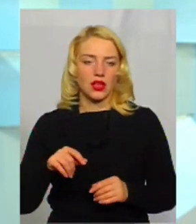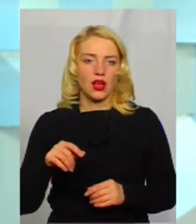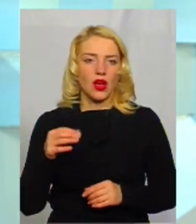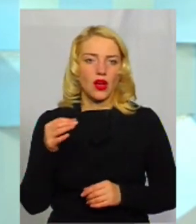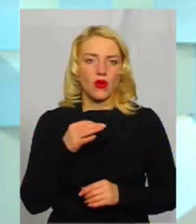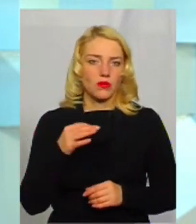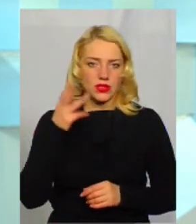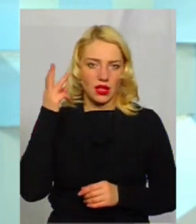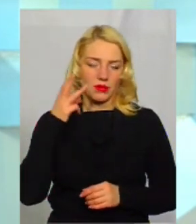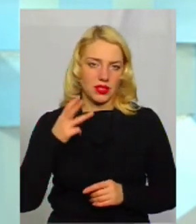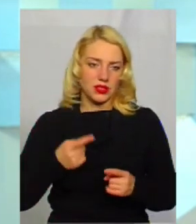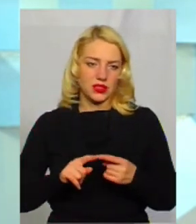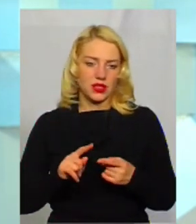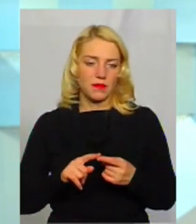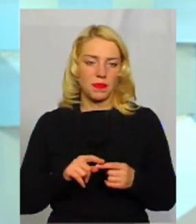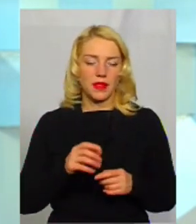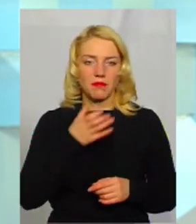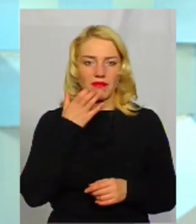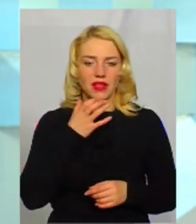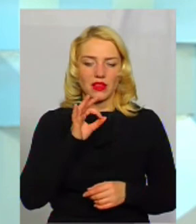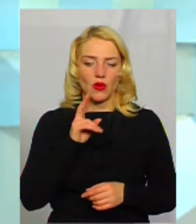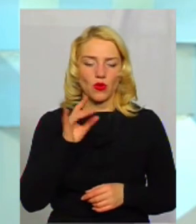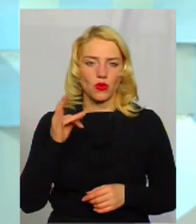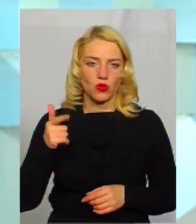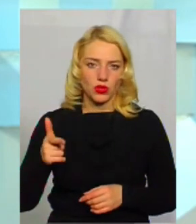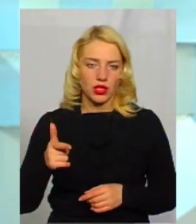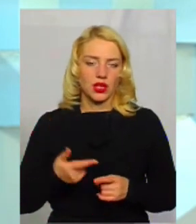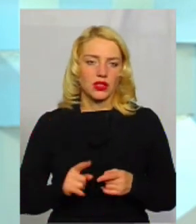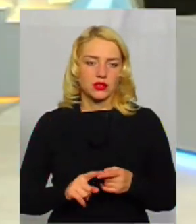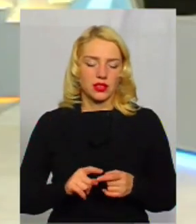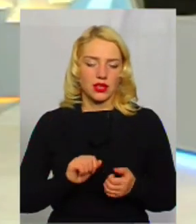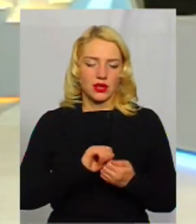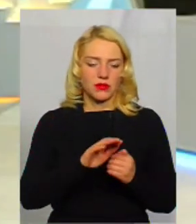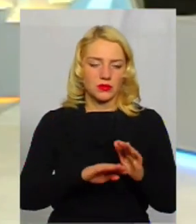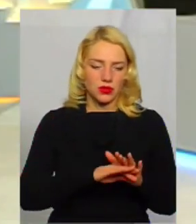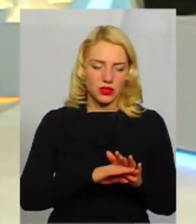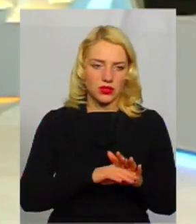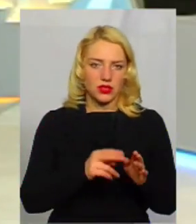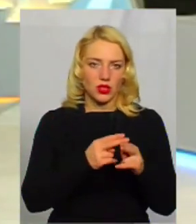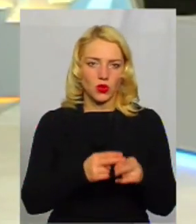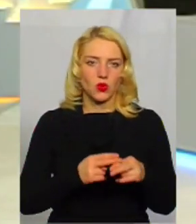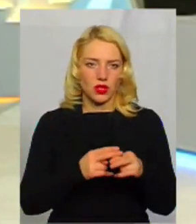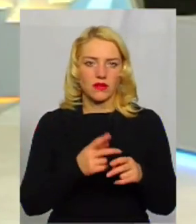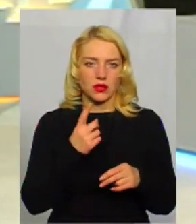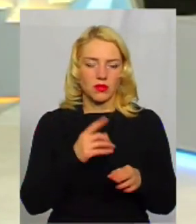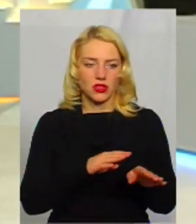В Південному окрузі, це Кам'янець-Подійський, Дунаївці першого рівня.